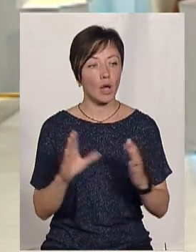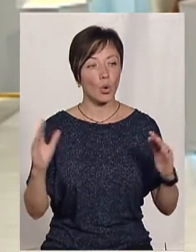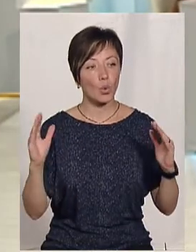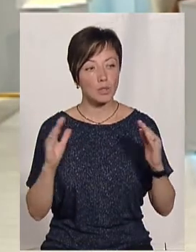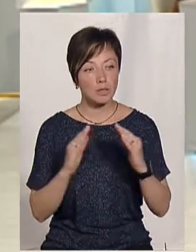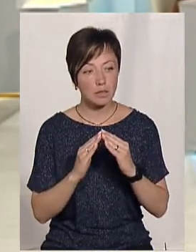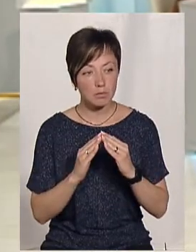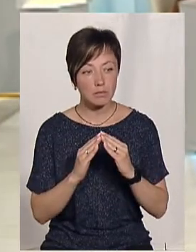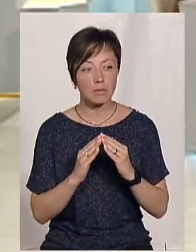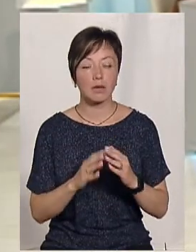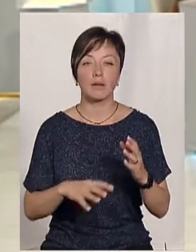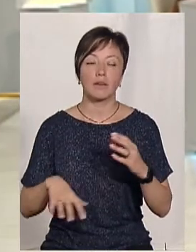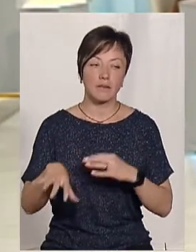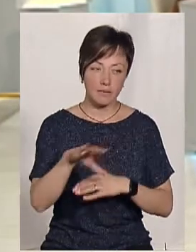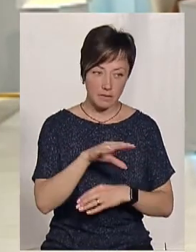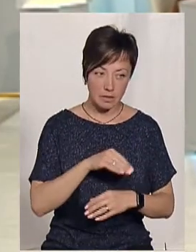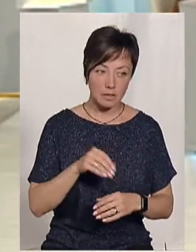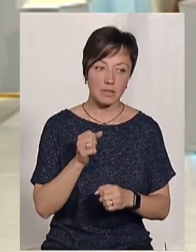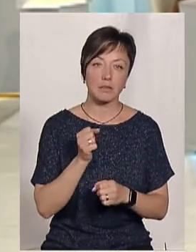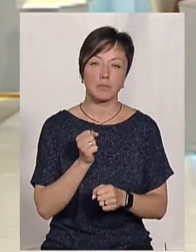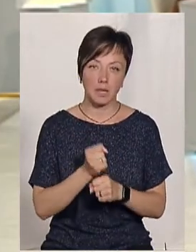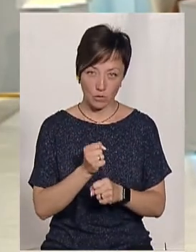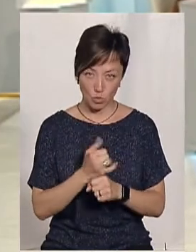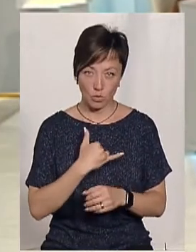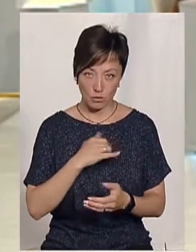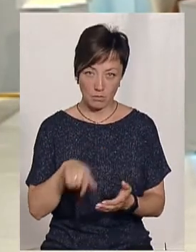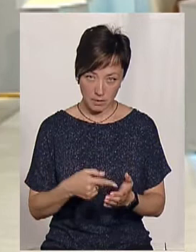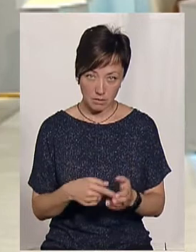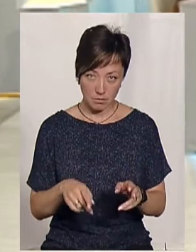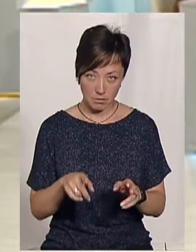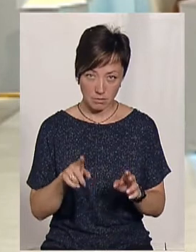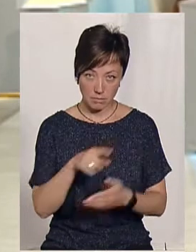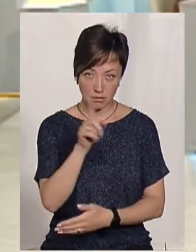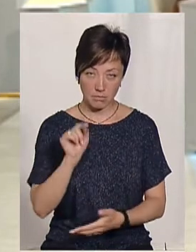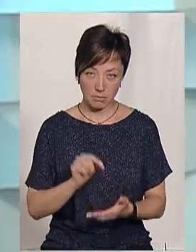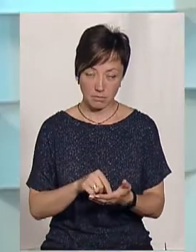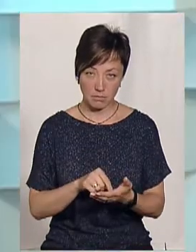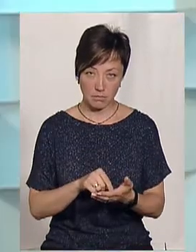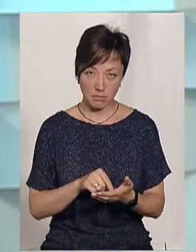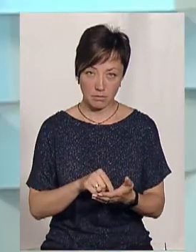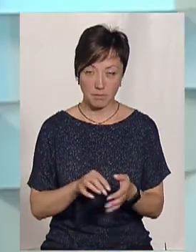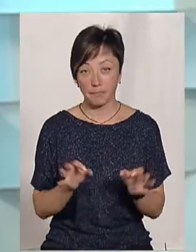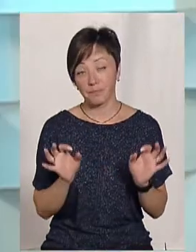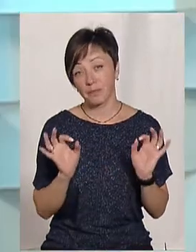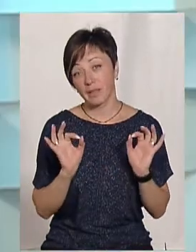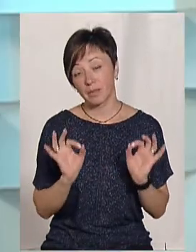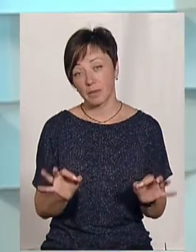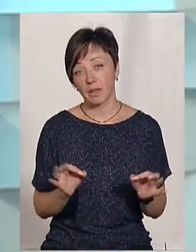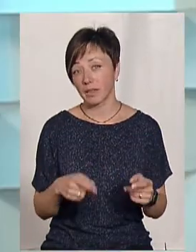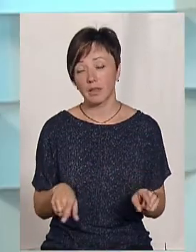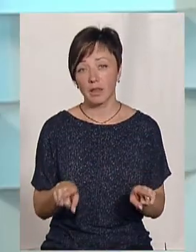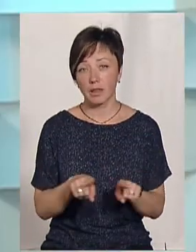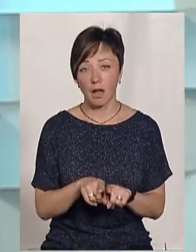програма. Вони всі діють у нас у місті. Ну, насправді, зараз не так